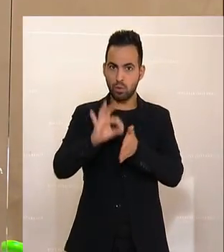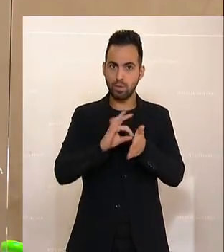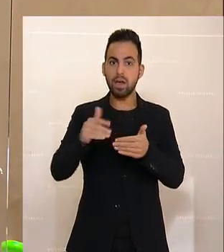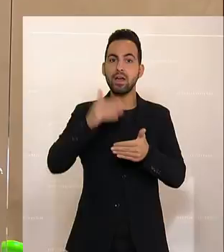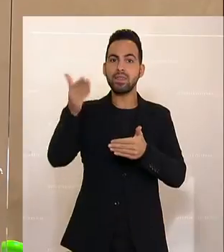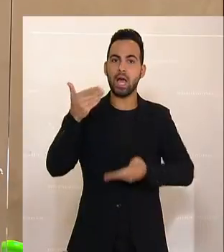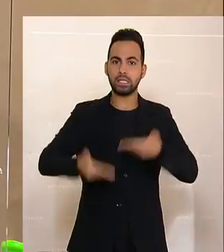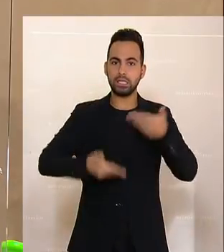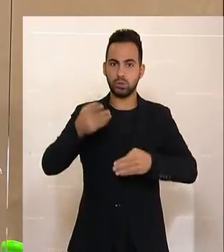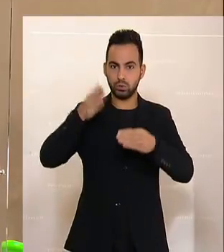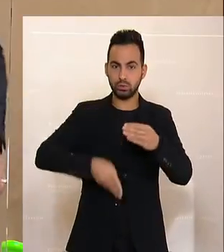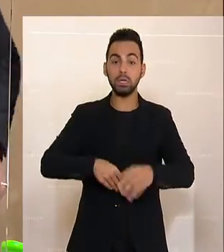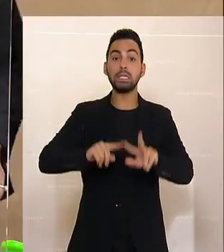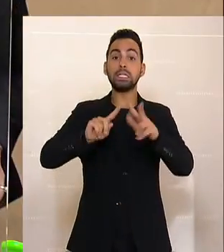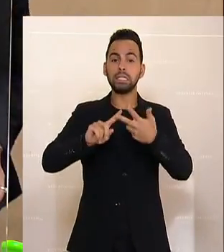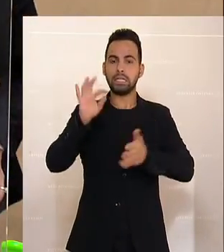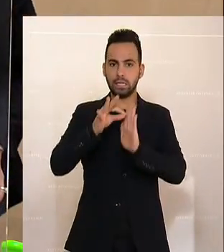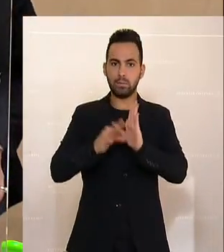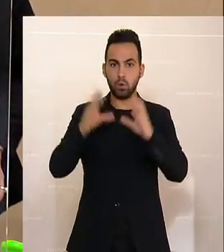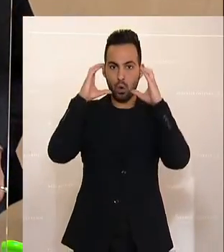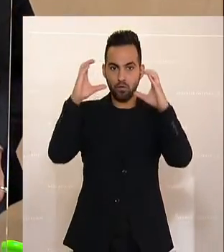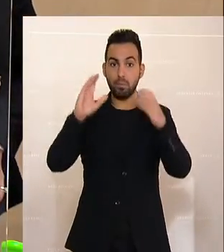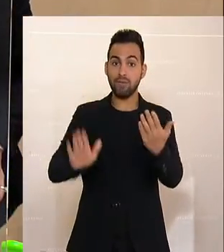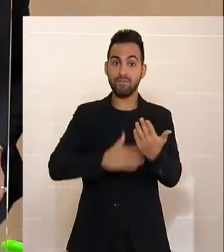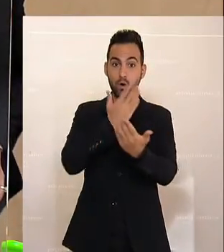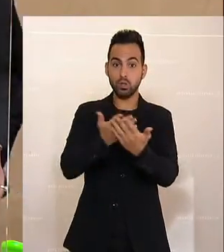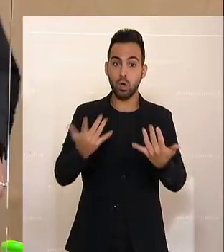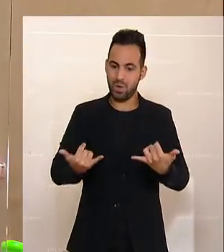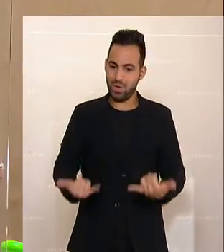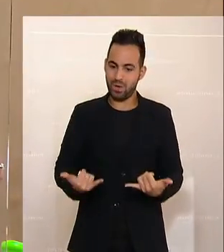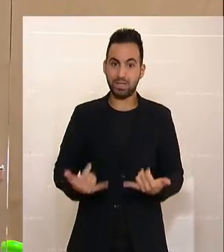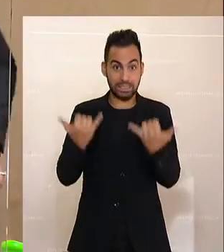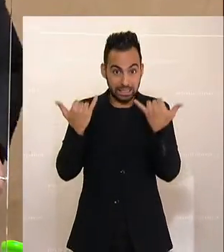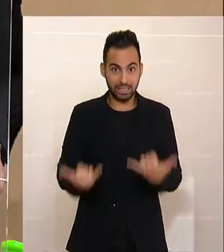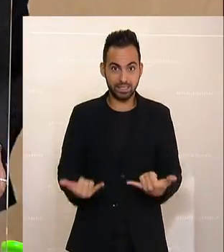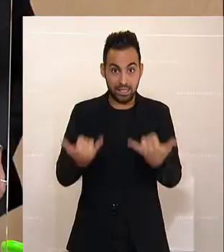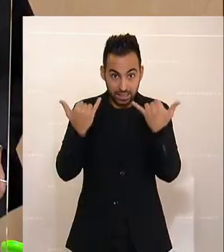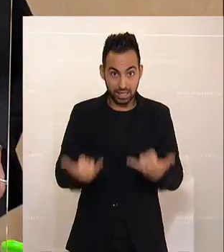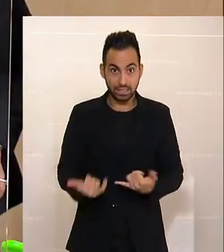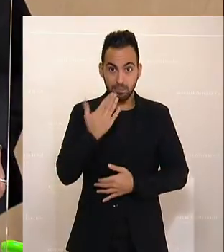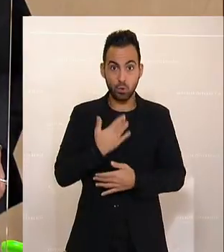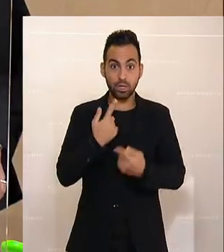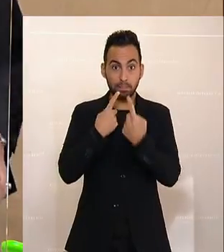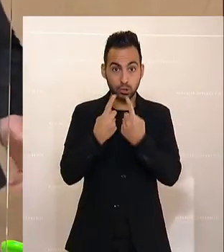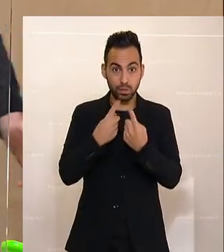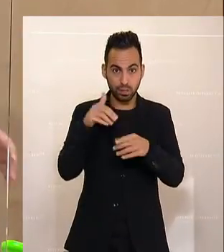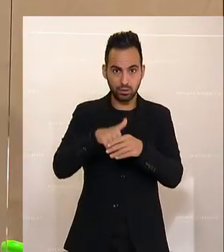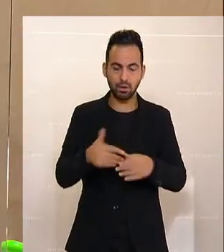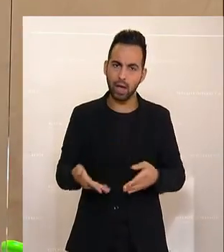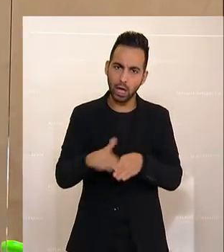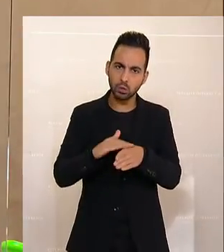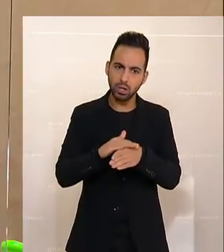Sitzungsende, der dritte Termin, den die ÖVP vorschlägt, heute, gerade jetzt, wollten Sie darüber reden. Na bitte,